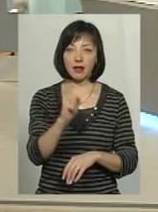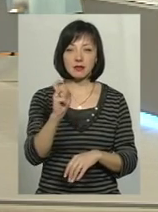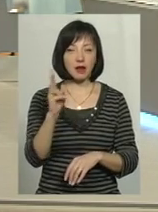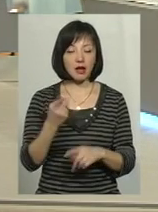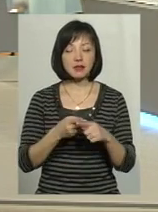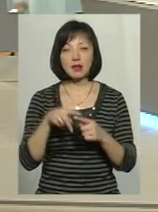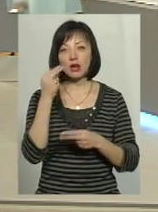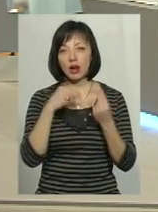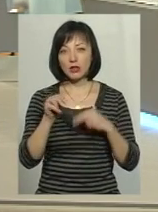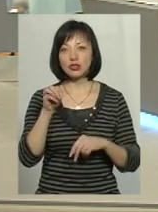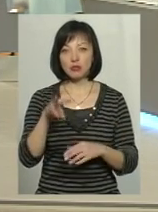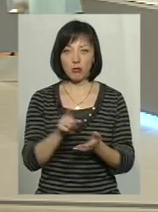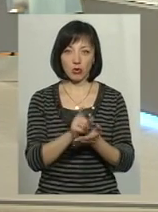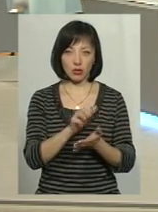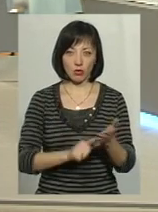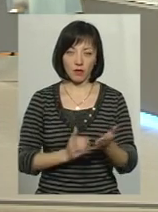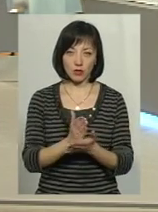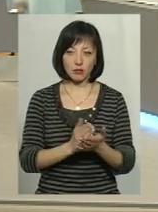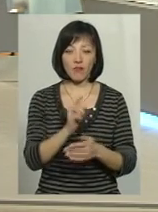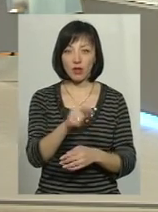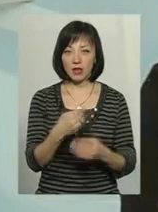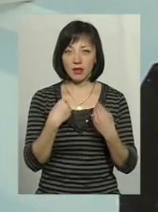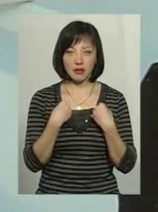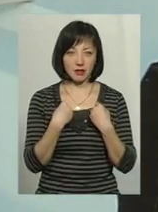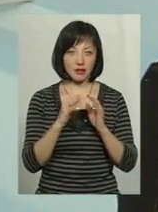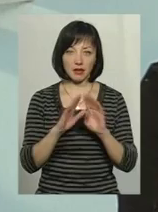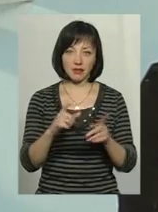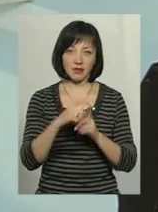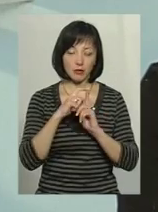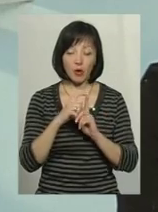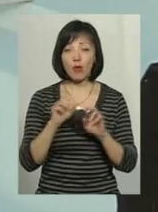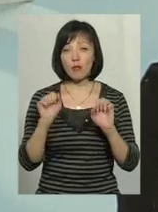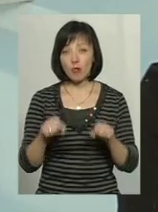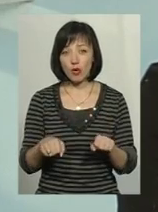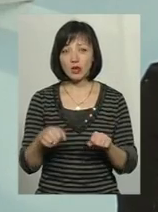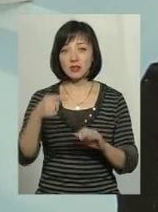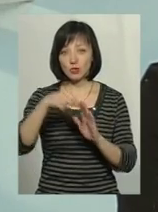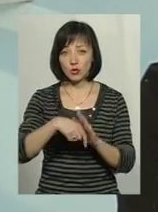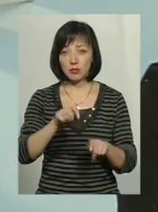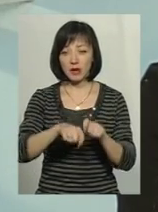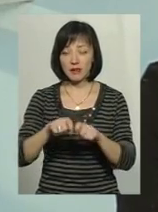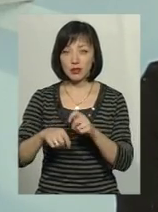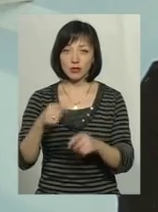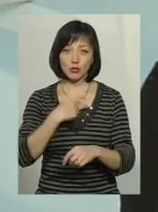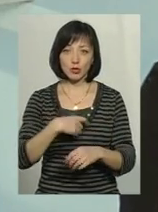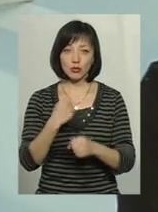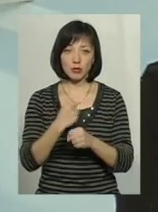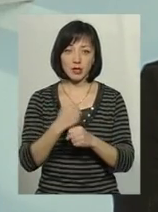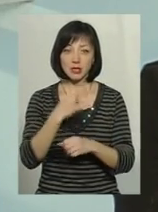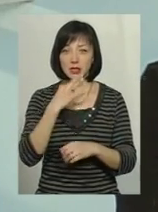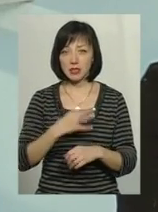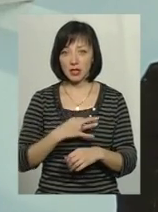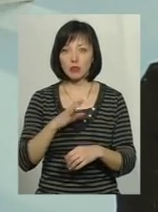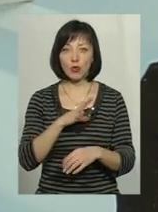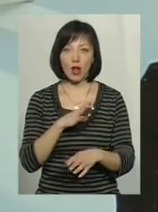варіант, ніж фіскальна служба, тому що вона нам не дасть відповідей. Вона може внутрішні перевірки собі зробити і просто сказати, що